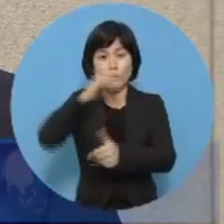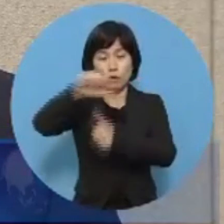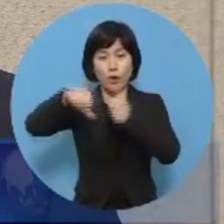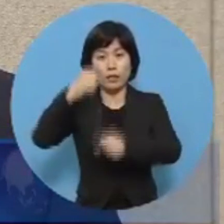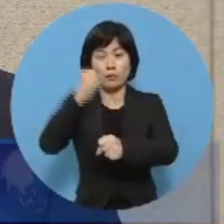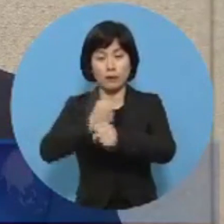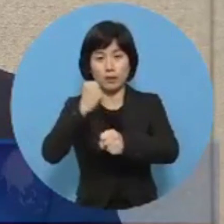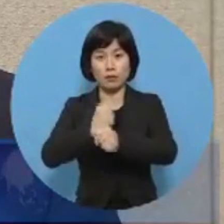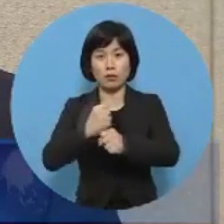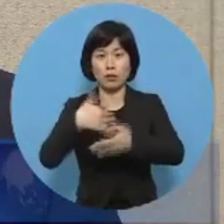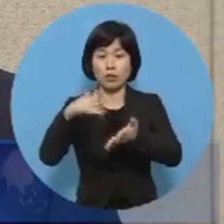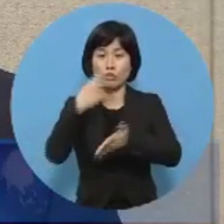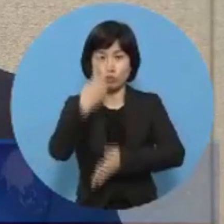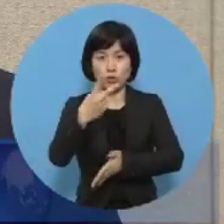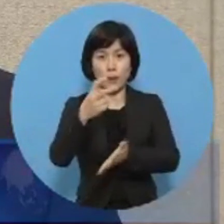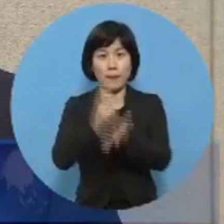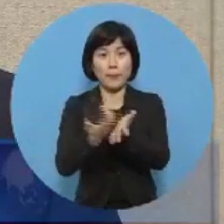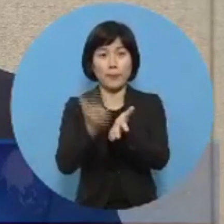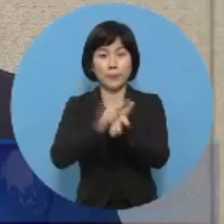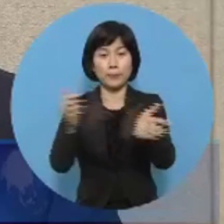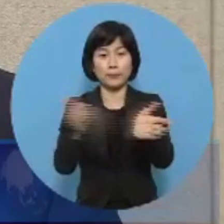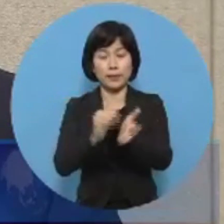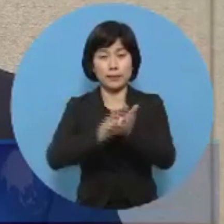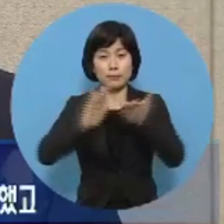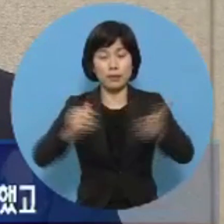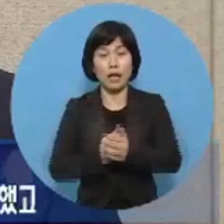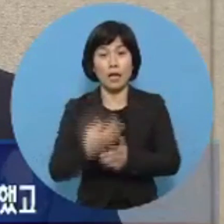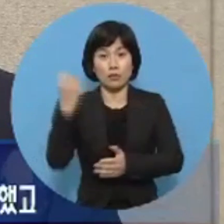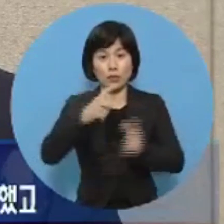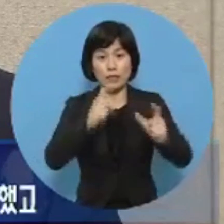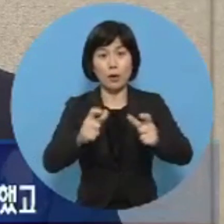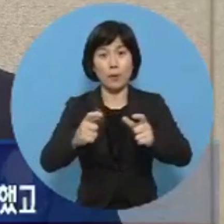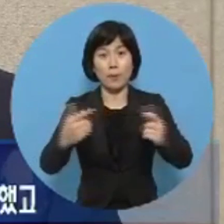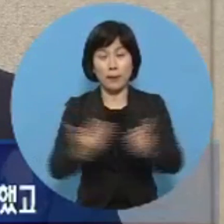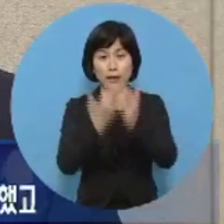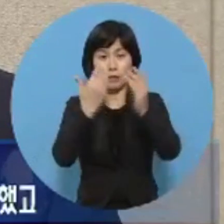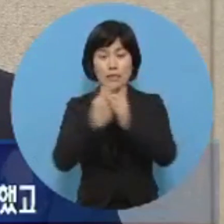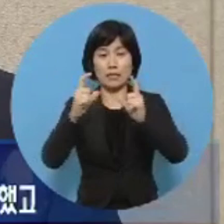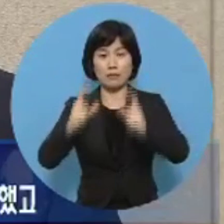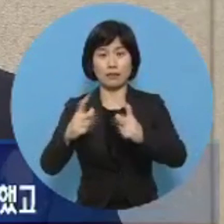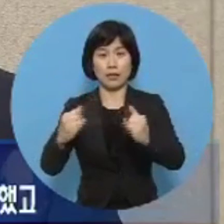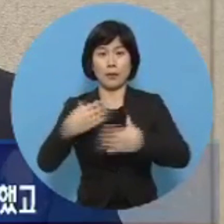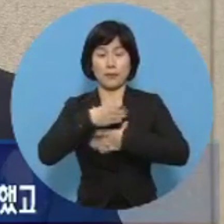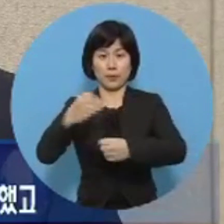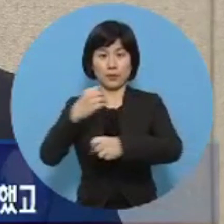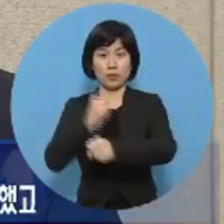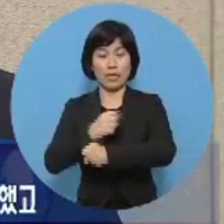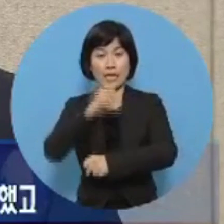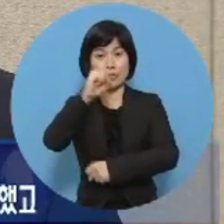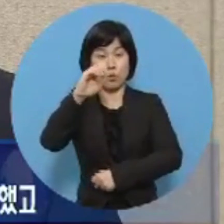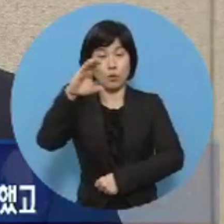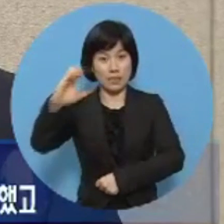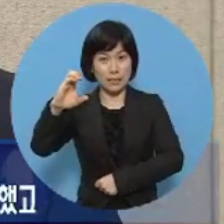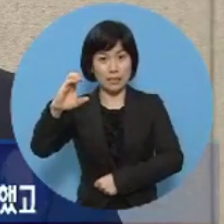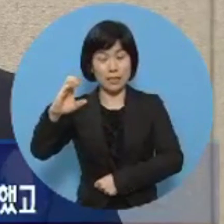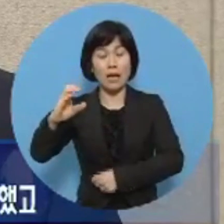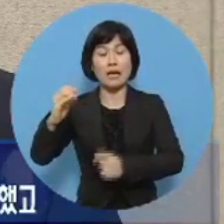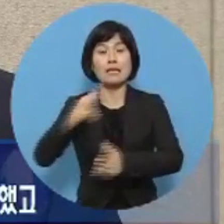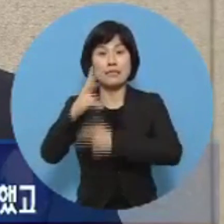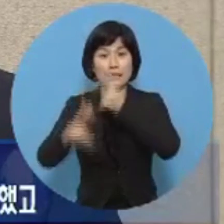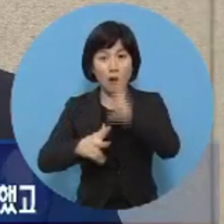의결했습니다. 또한 지역균형발전과 주민편의를 위한 SOC 확충사업인 몽탄동강간